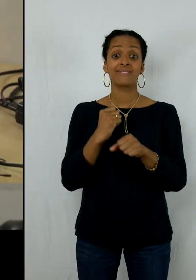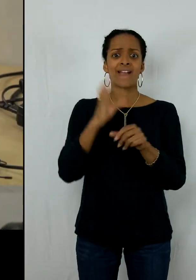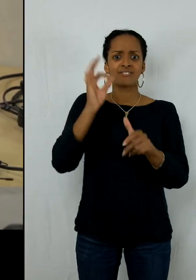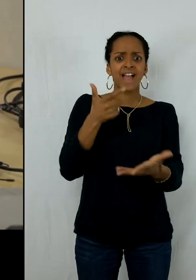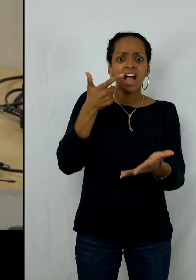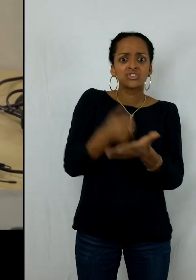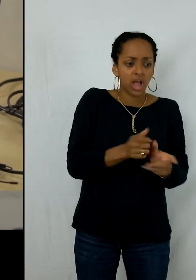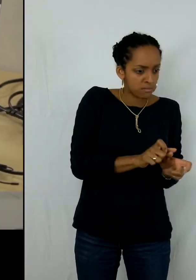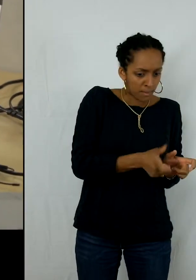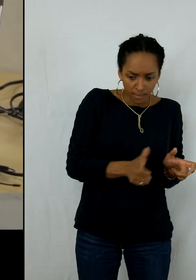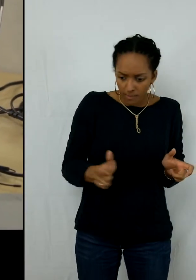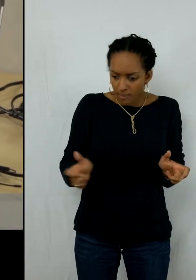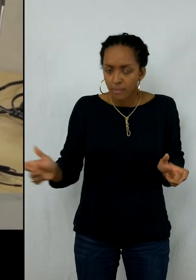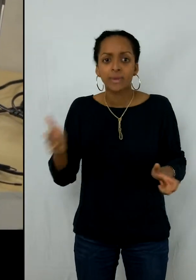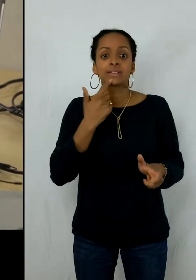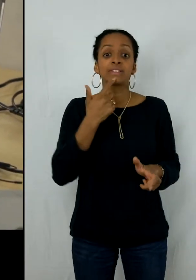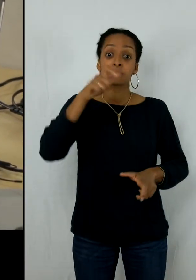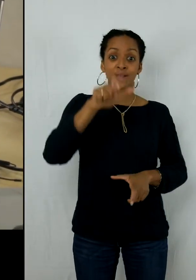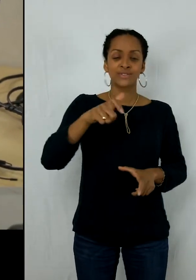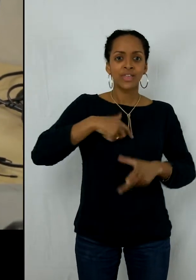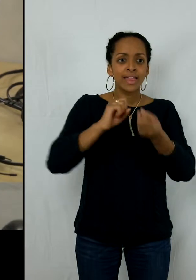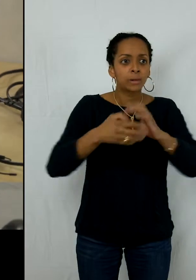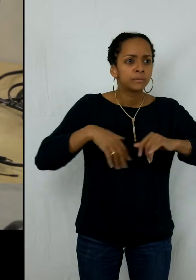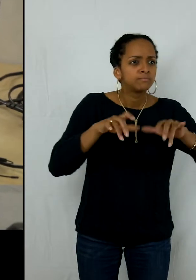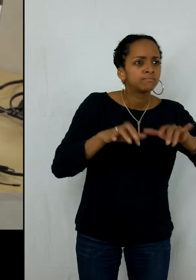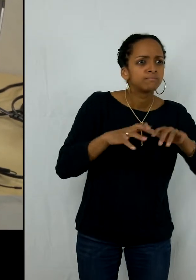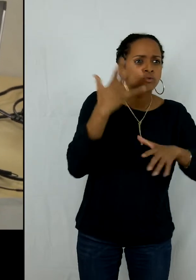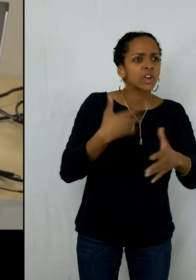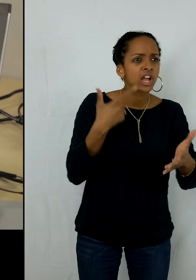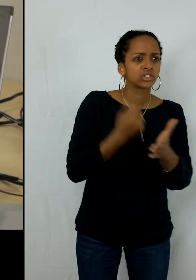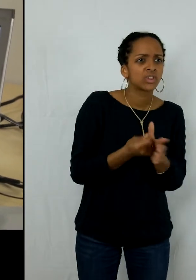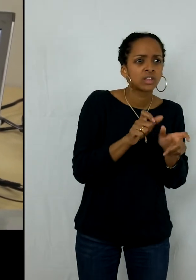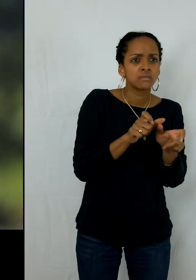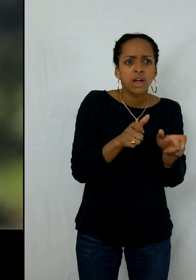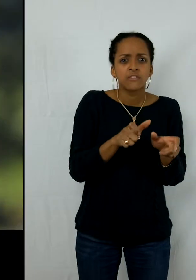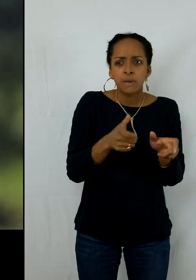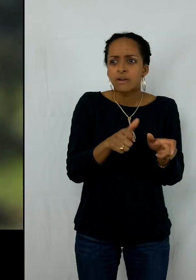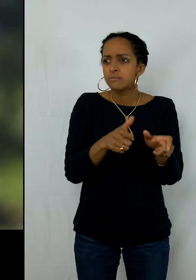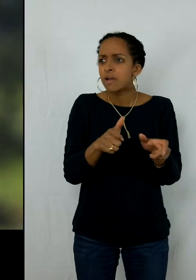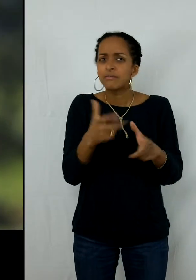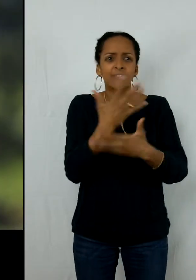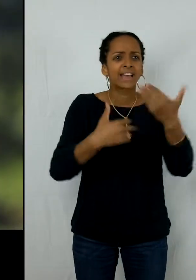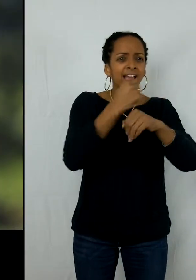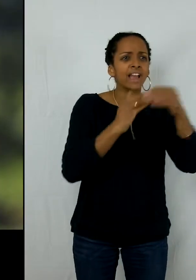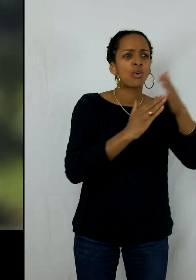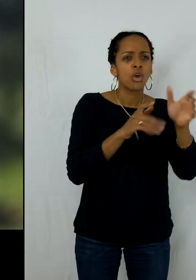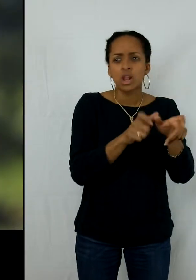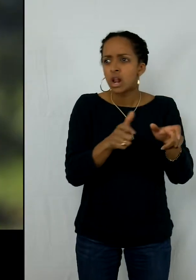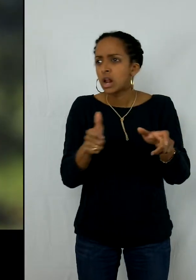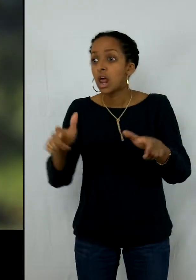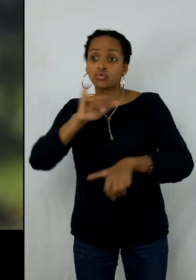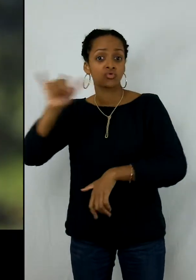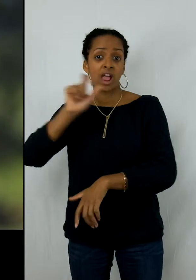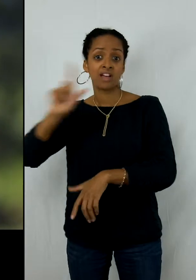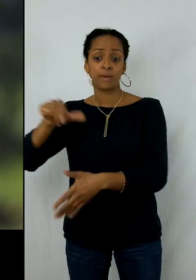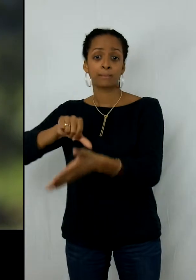'internaute de mettre au panier, et puis toutes les étapes de création de comptes, jusqu'à l'achat, jusqu'à l'acte d'achat. L'alternance, on l'a découvert avec Gianito,